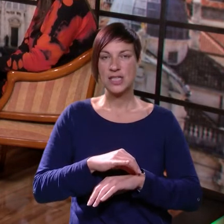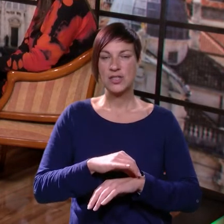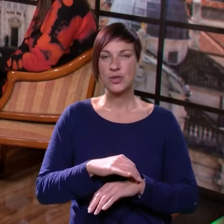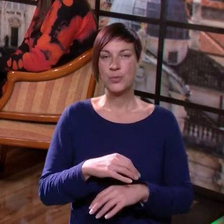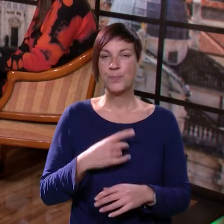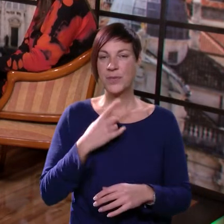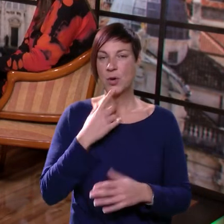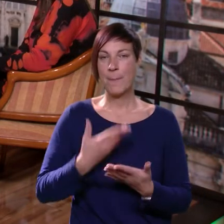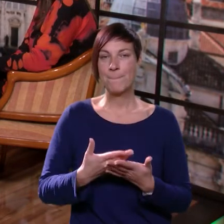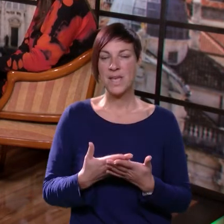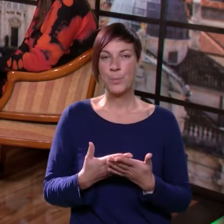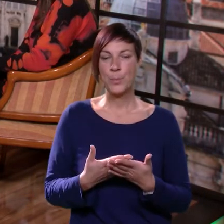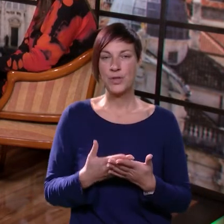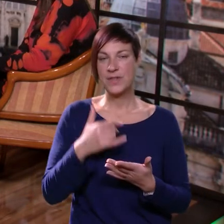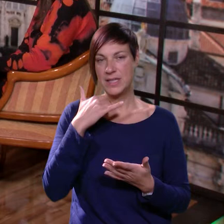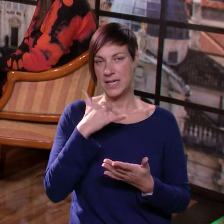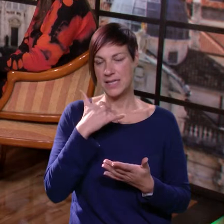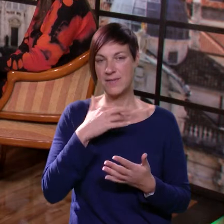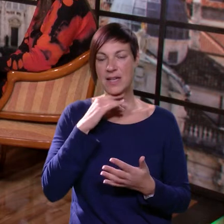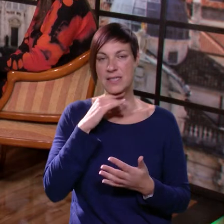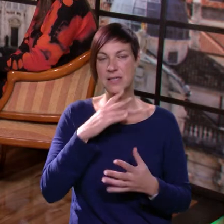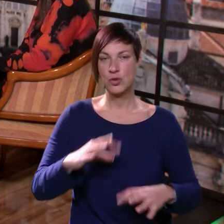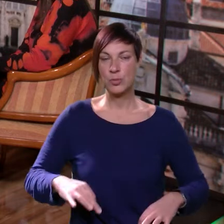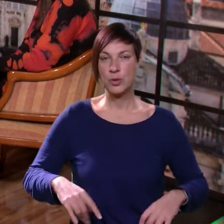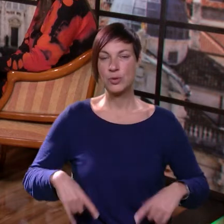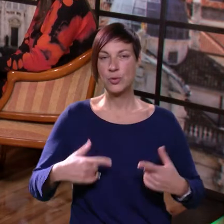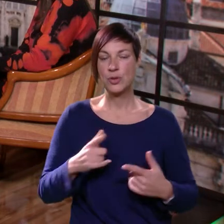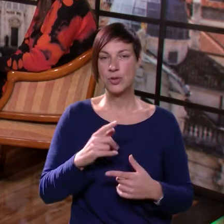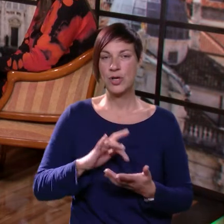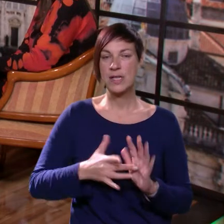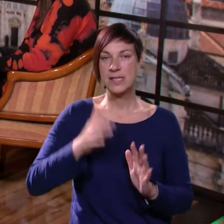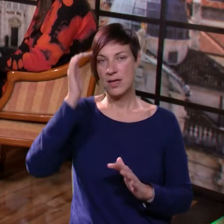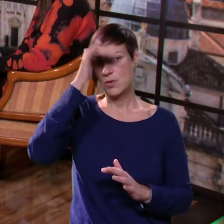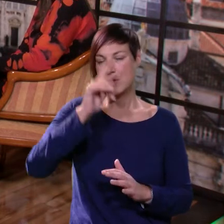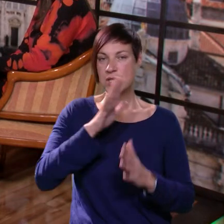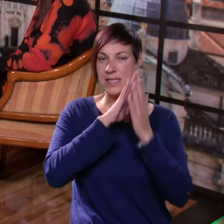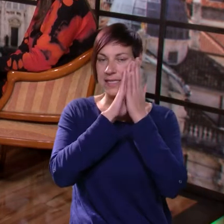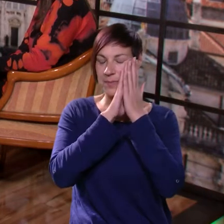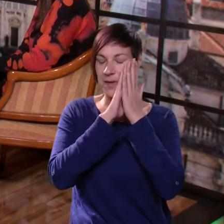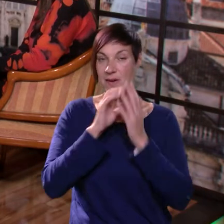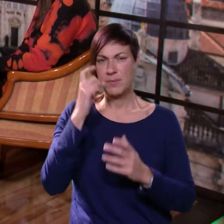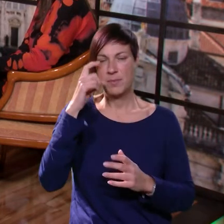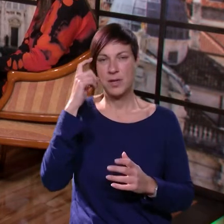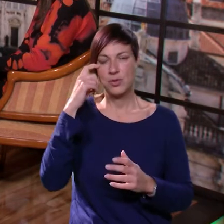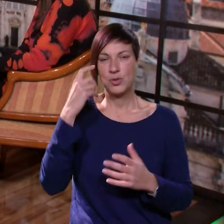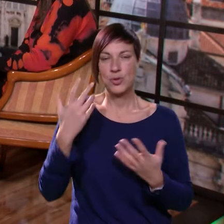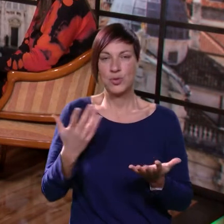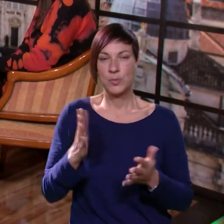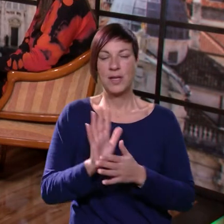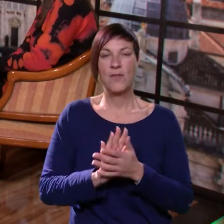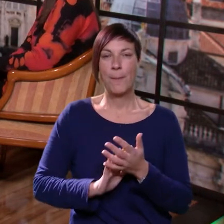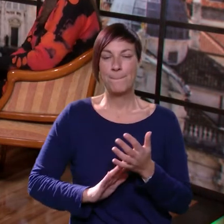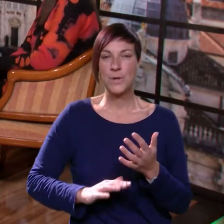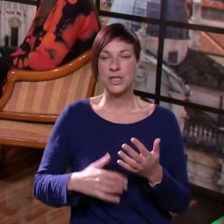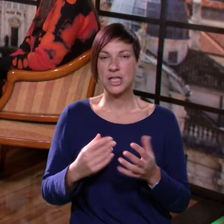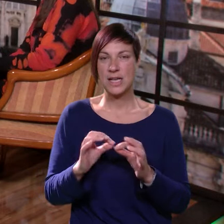koja vam je potvrdila. Zvola sam je u subotu ujutru, cijelu noć tu nisam zaspala, jer mi je to odmah bilo sumljivo, naravno